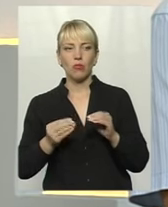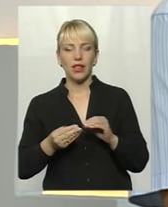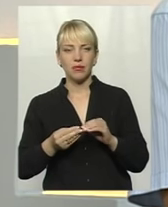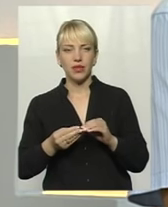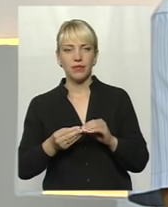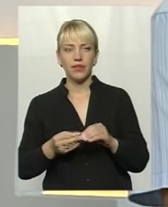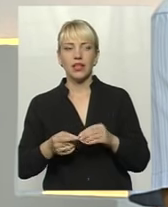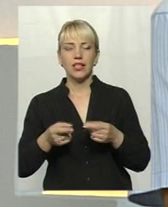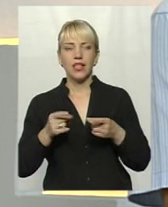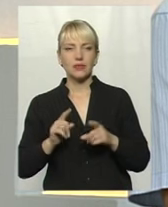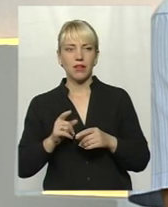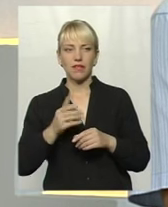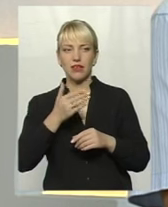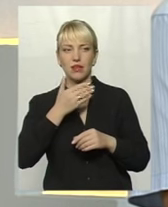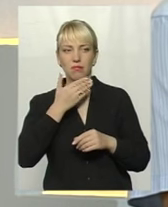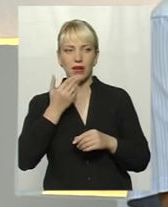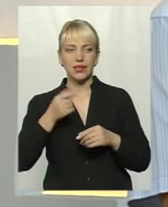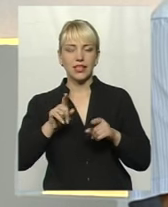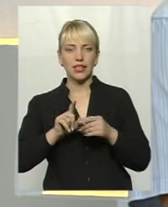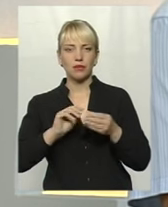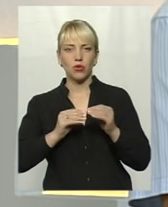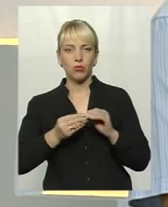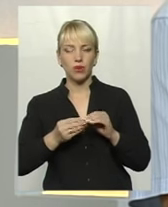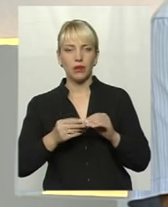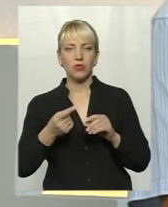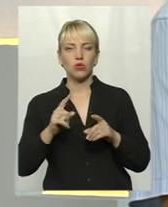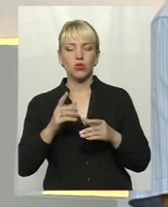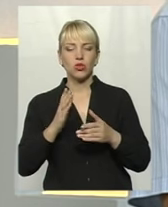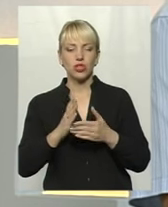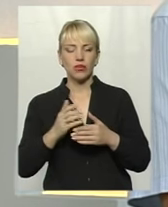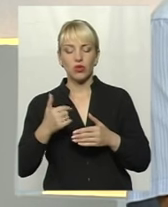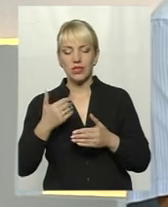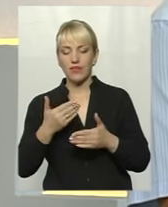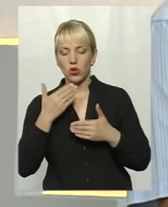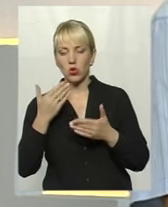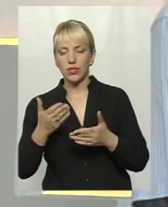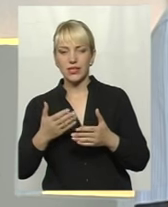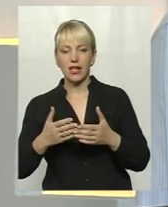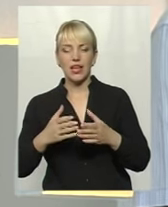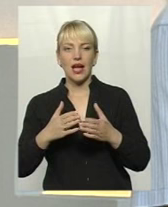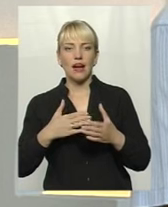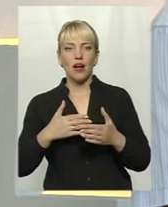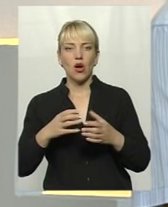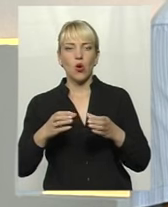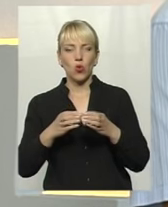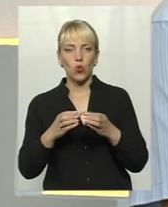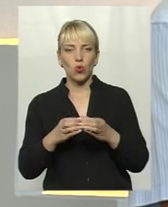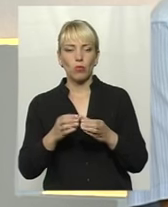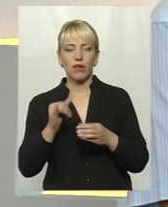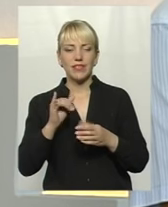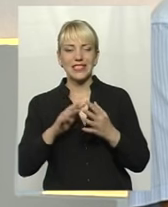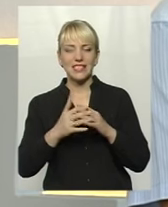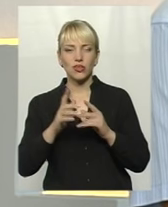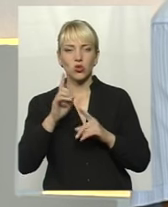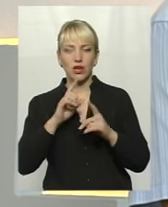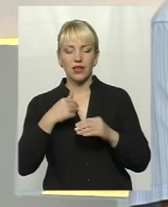насправді таких проблем не існує у послу Шпеченця, тому що якби ця ініціативна група звернулася в сільську раду, я далі б дав обґрунтовану відповідь, і б